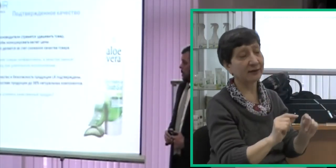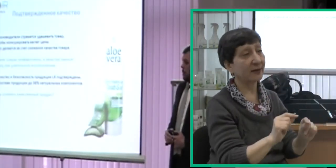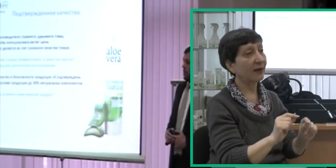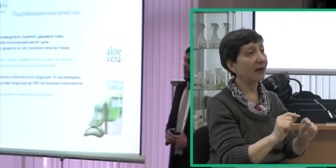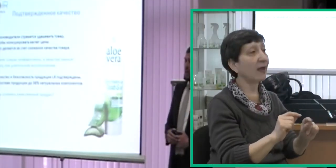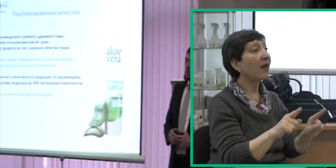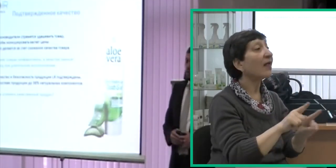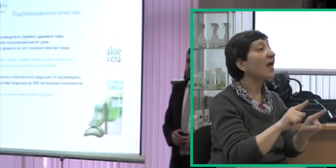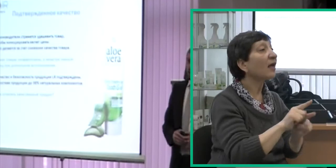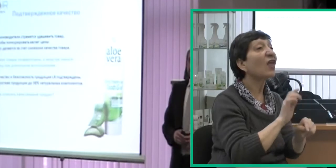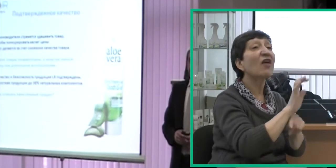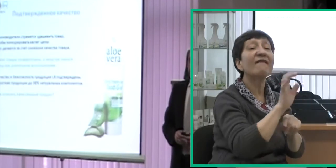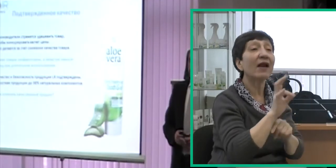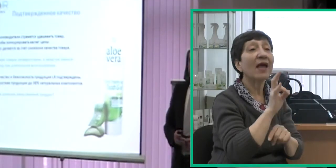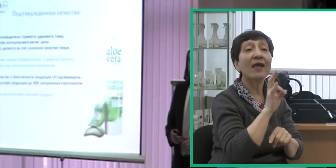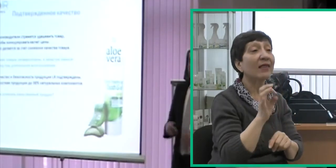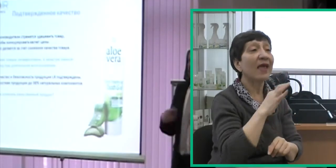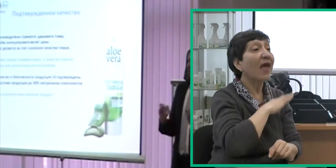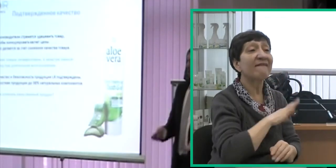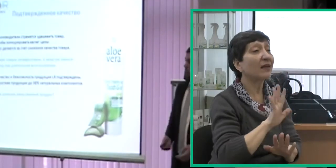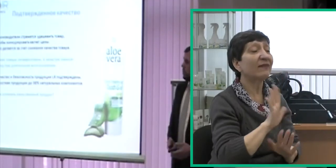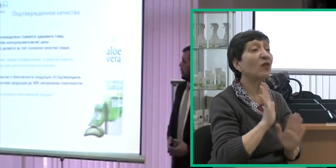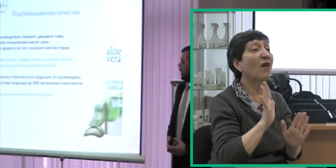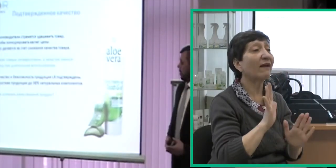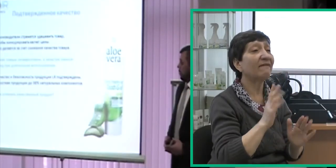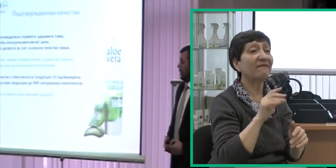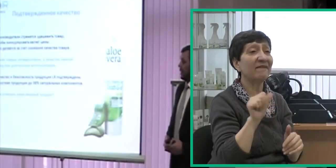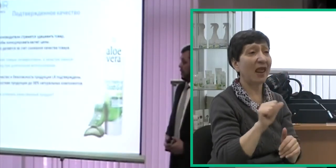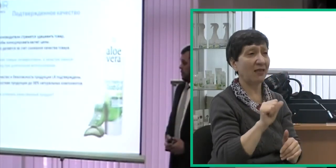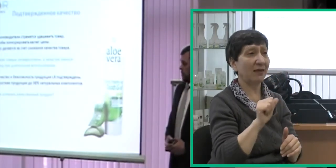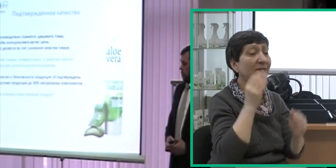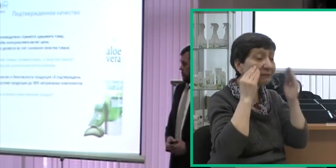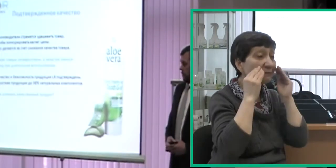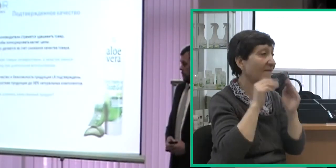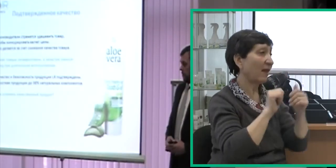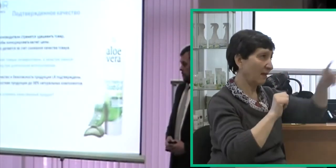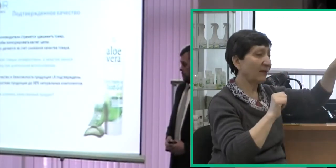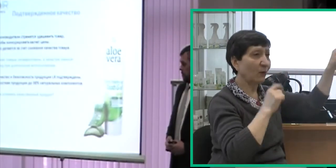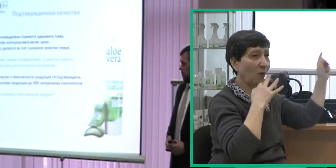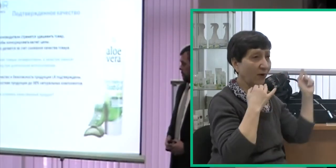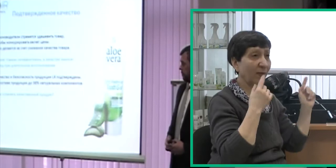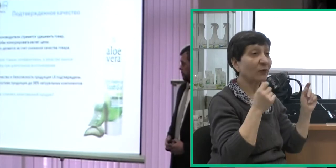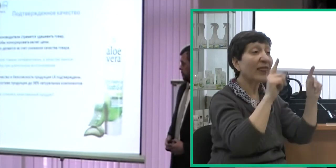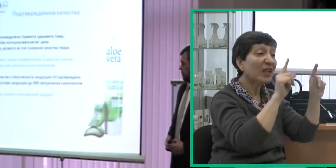И такие товары, они неэффективны и зачастую наносят вред при длительном использовании.